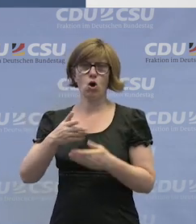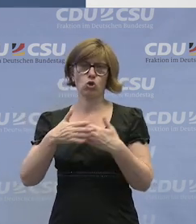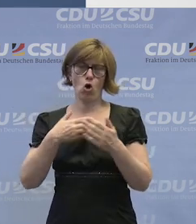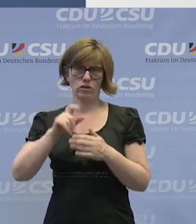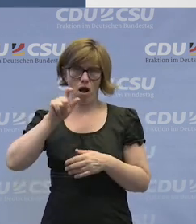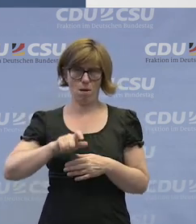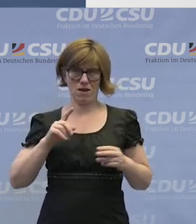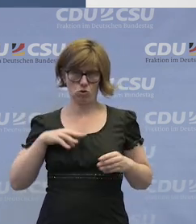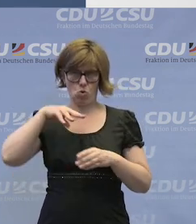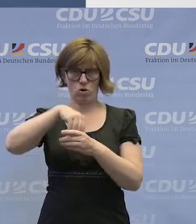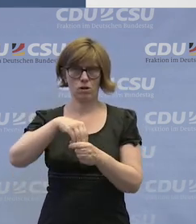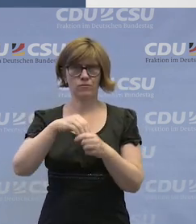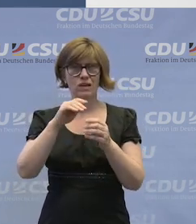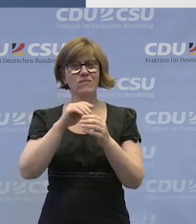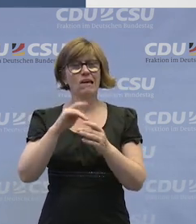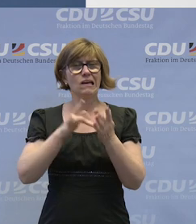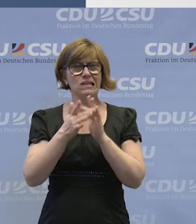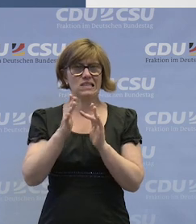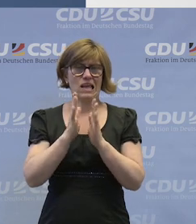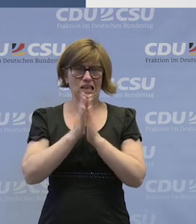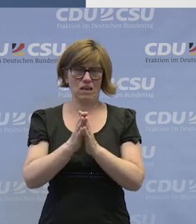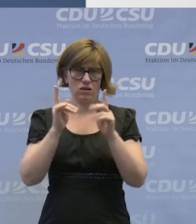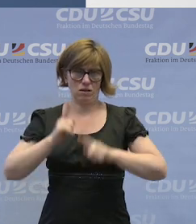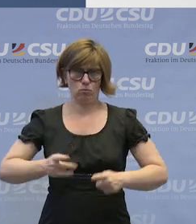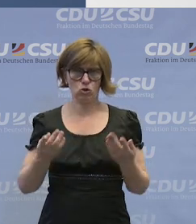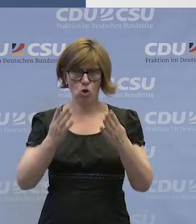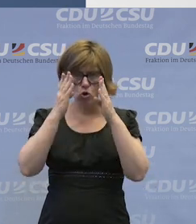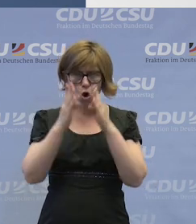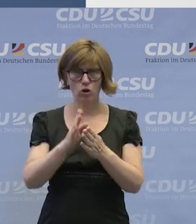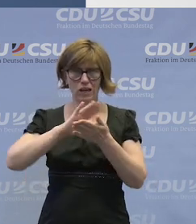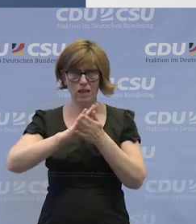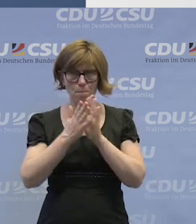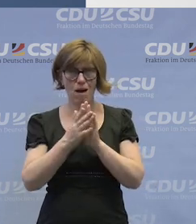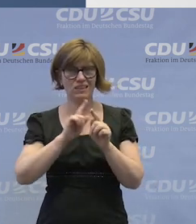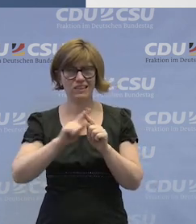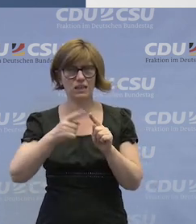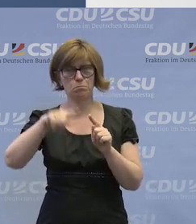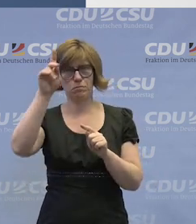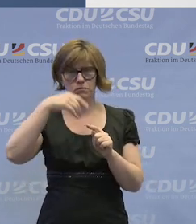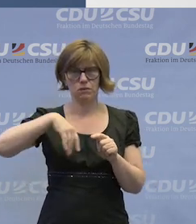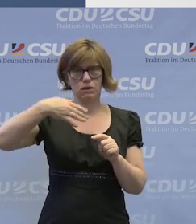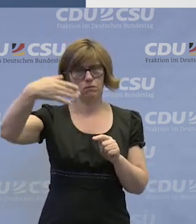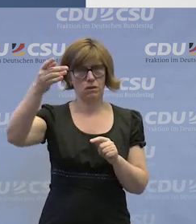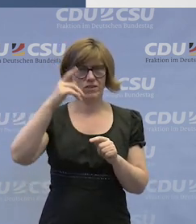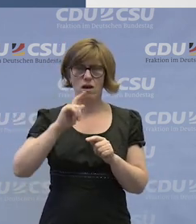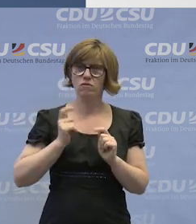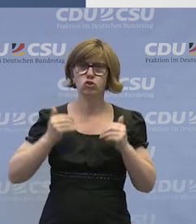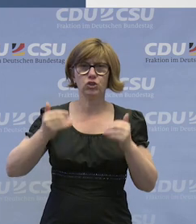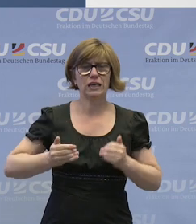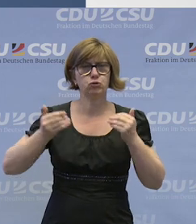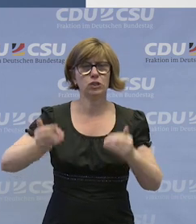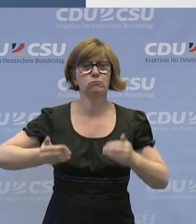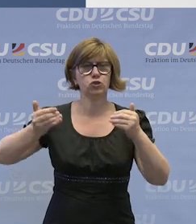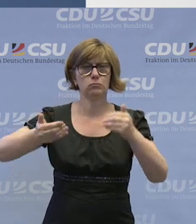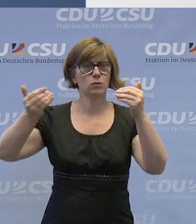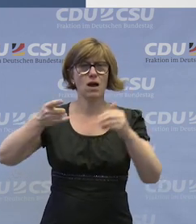Person, die Mitglied einer christlichen Kirche sein muss. Es ist sehr konkret auch geregelt, dass sowas nicht bis zum Sankt-Nimmerleins-Tag zu verschieben ist,